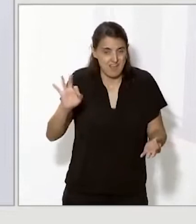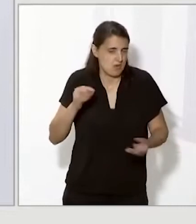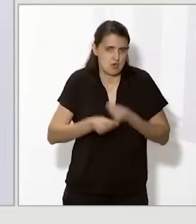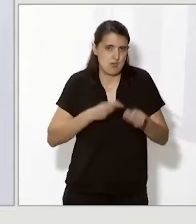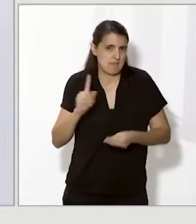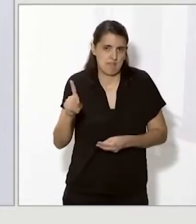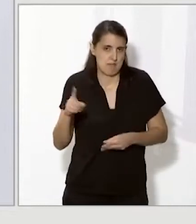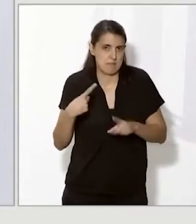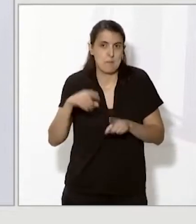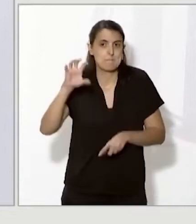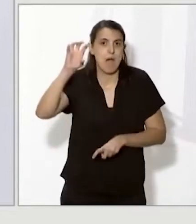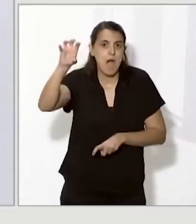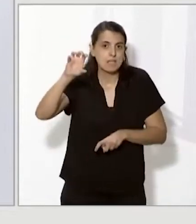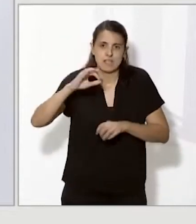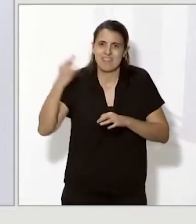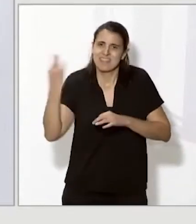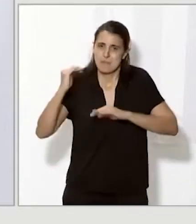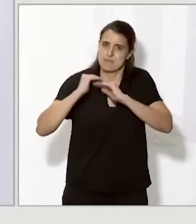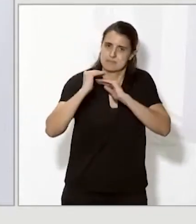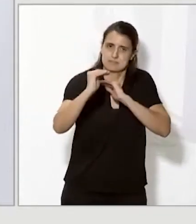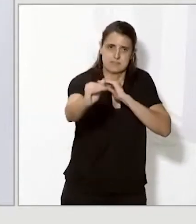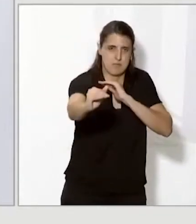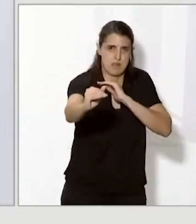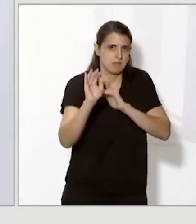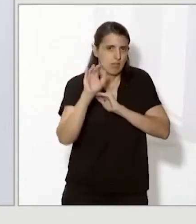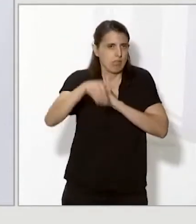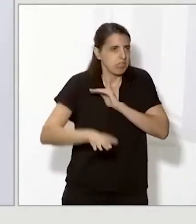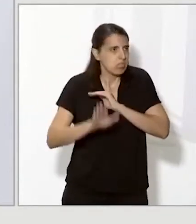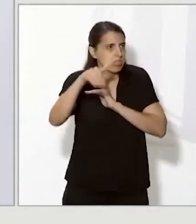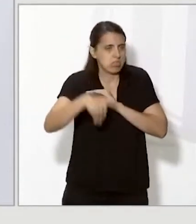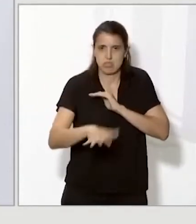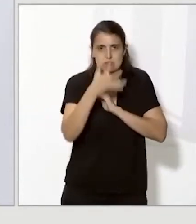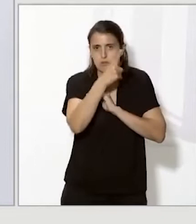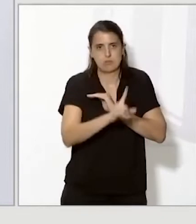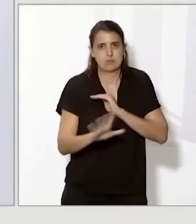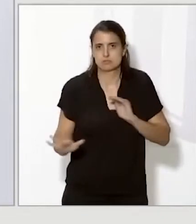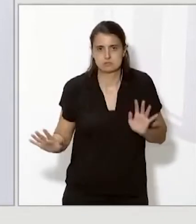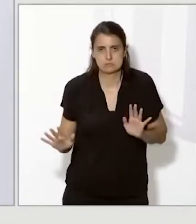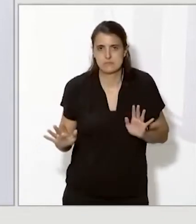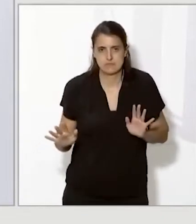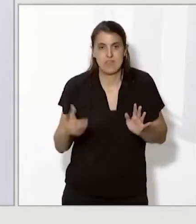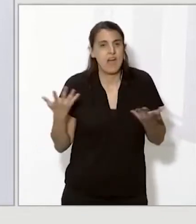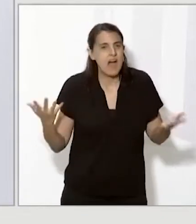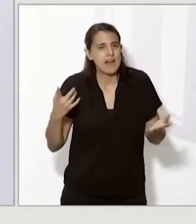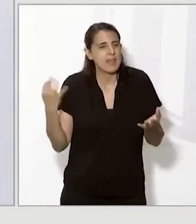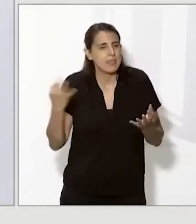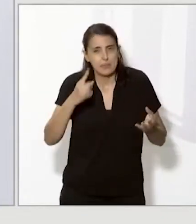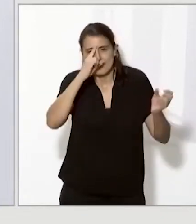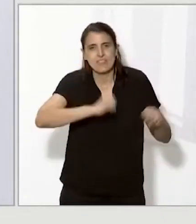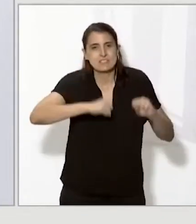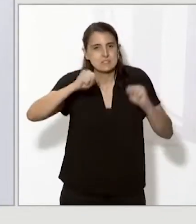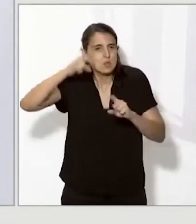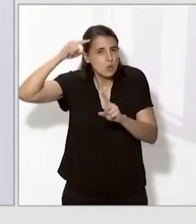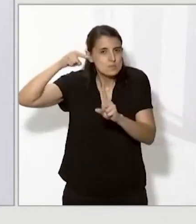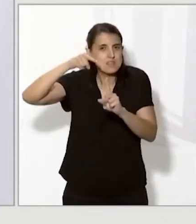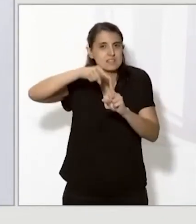inestabilitat permanent. Ara és moment de governar, de prendre decisions que millorin el dia a dia de les catalanes i dels catalans, que es